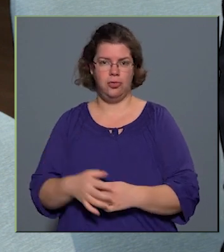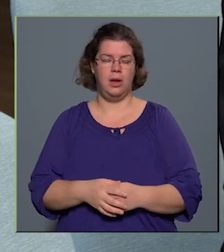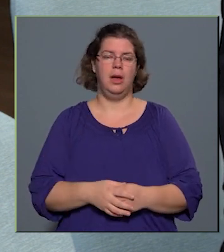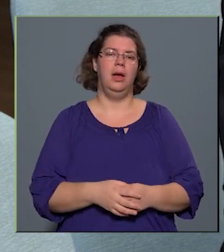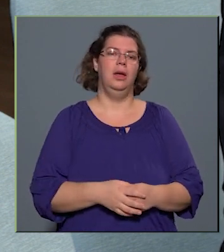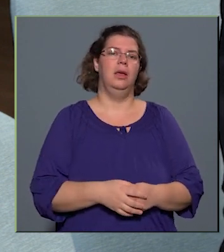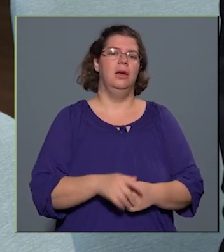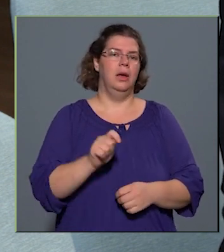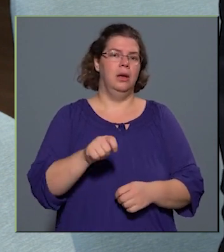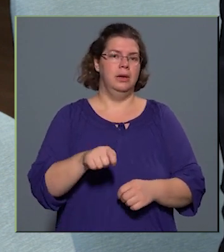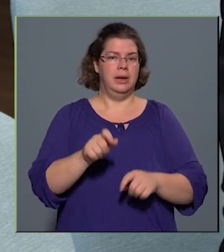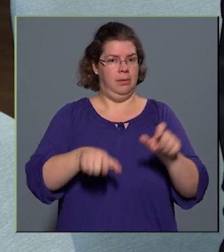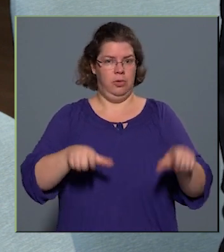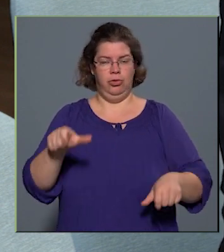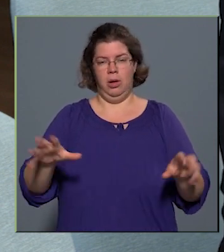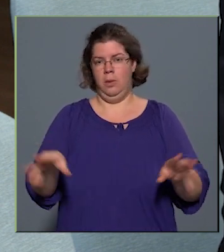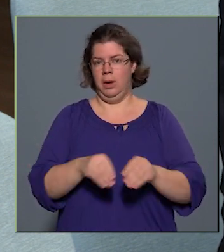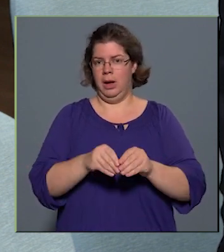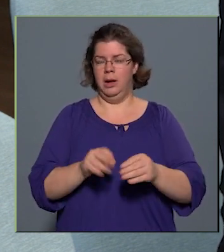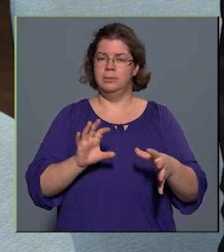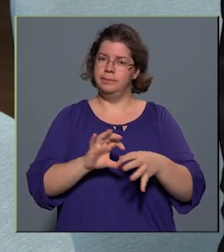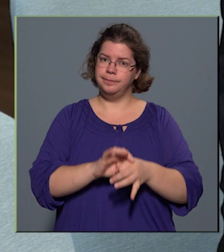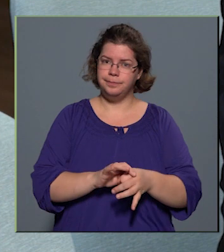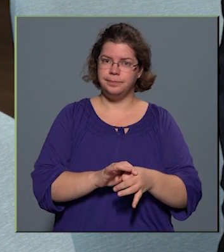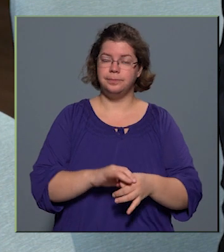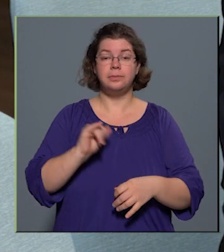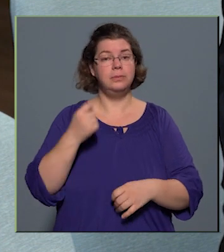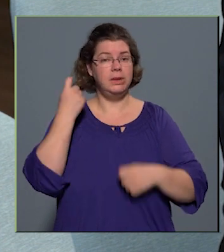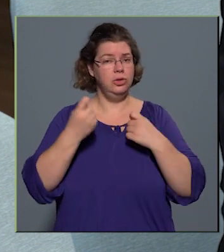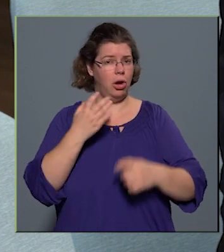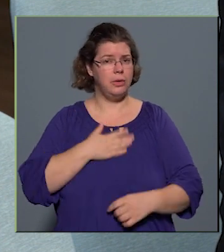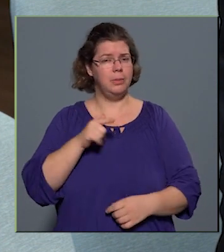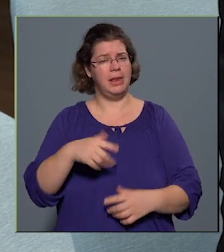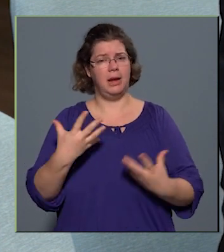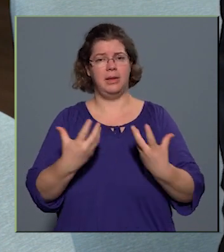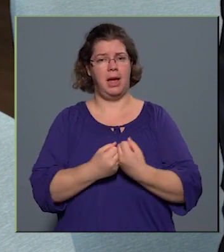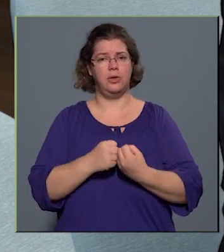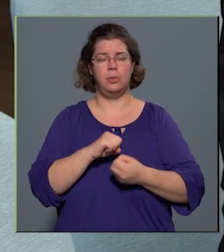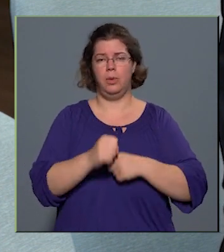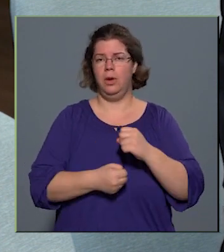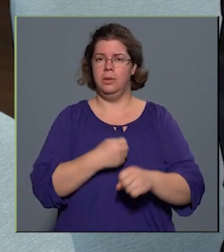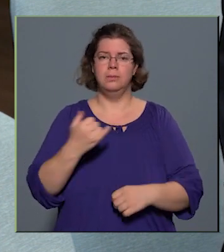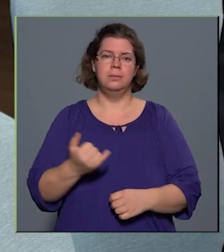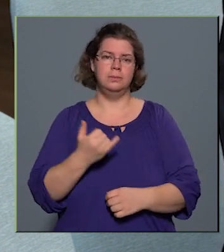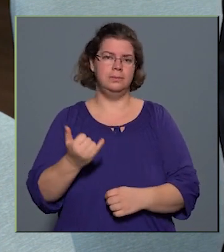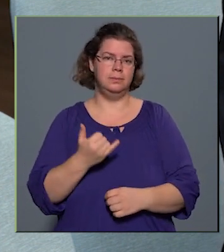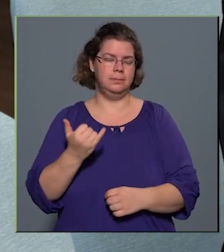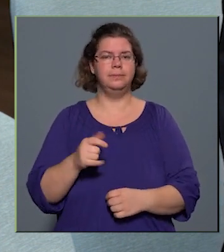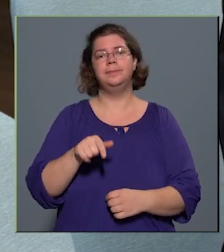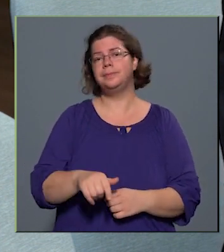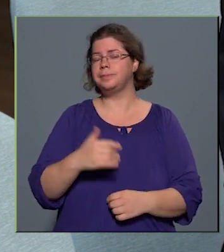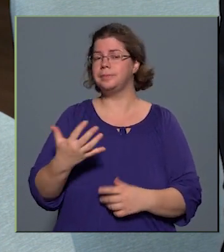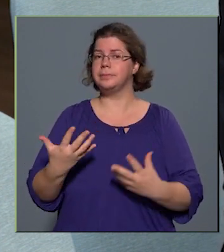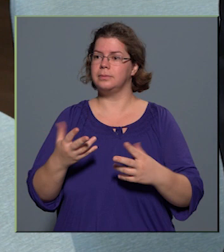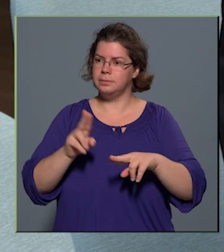képviselőkkel is a kapcsolatot, és azt gondolom, hogy ezek az együttműködések mindig rendben voltak.